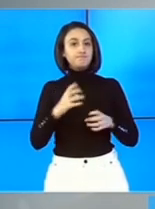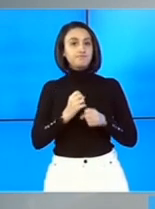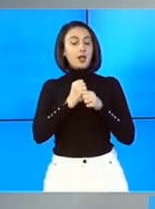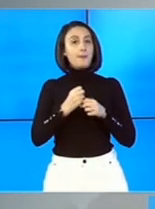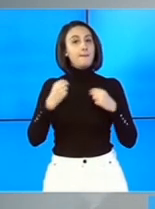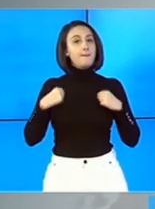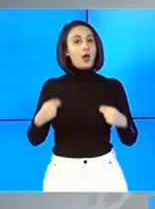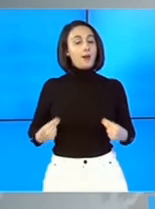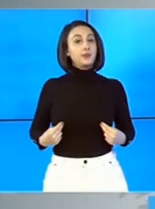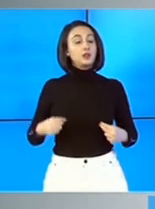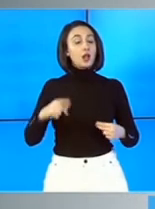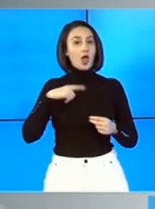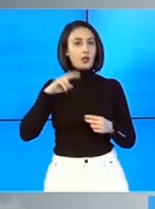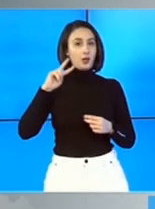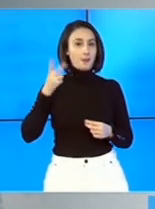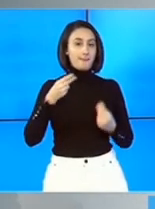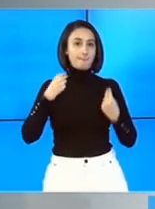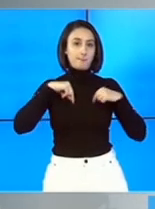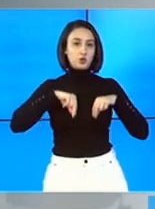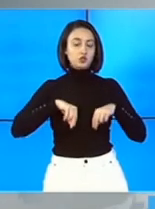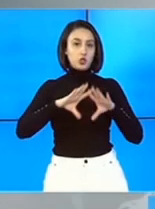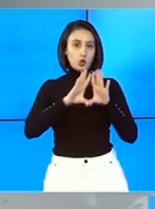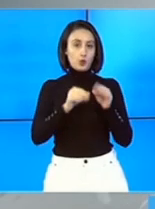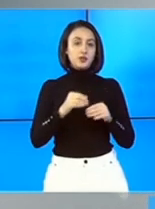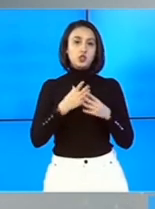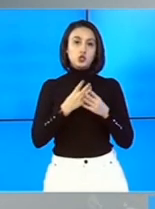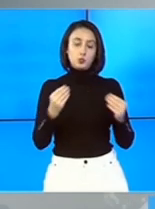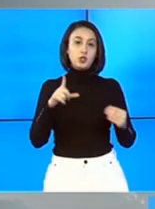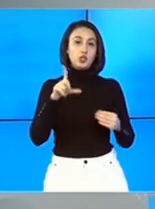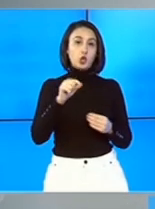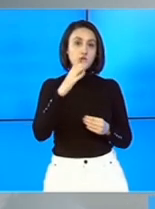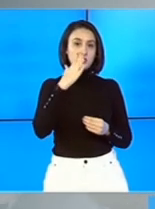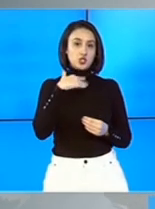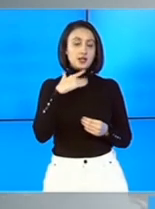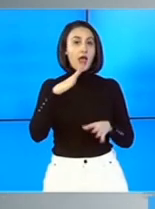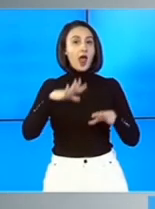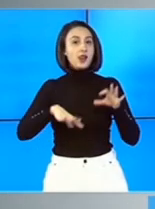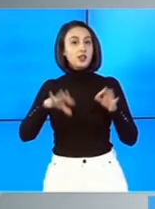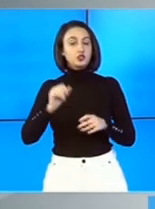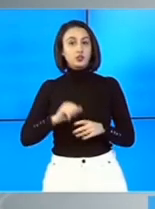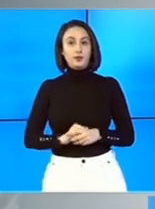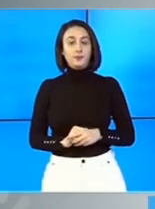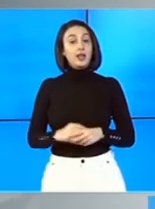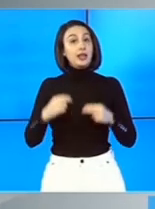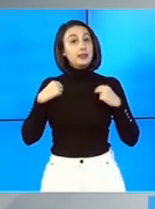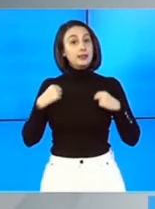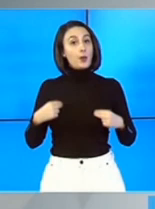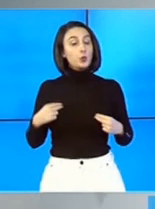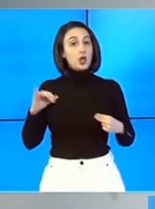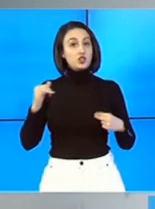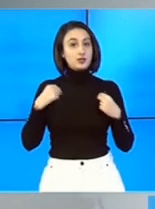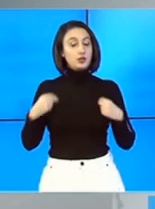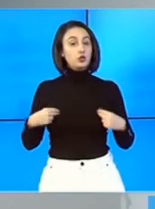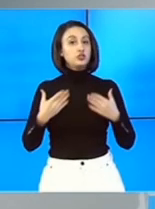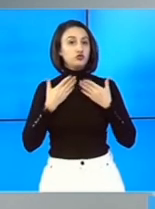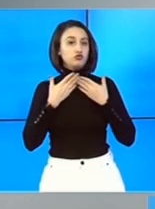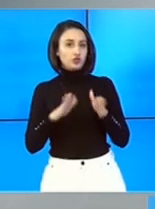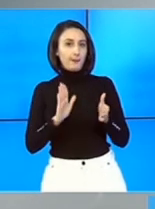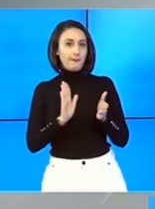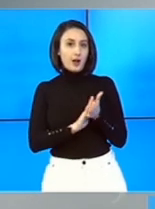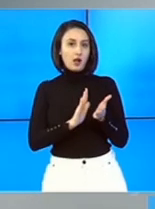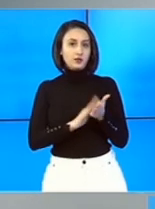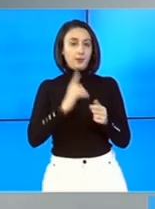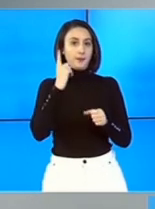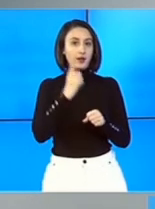Parlamentului la convocarea președintelui României în cel mult 20 de zile de la alegeri. Deputații și senatori își încep efectiv